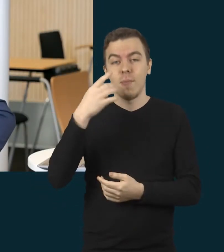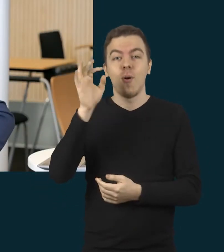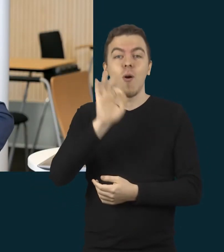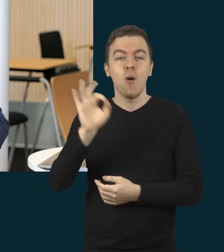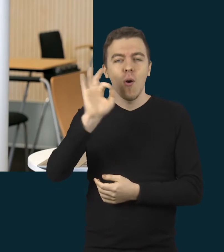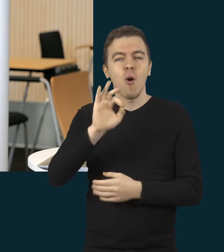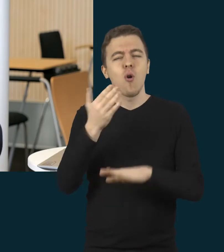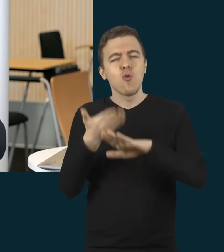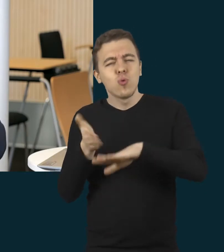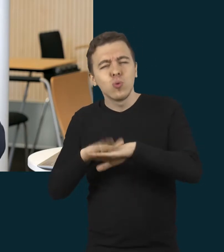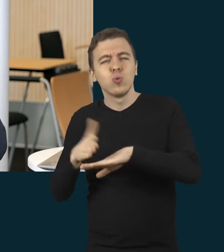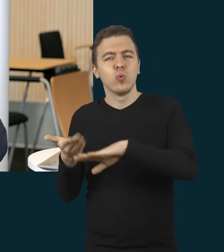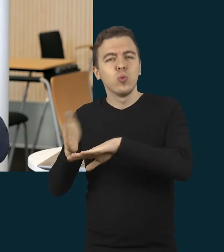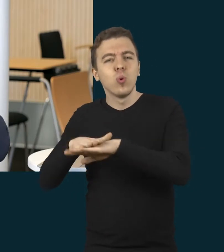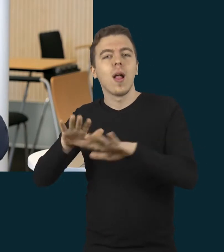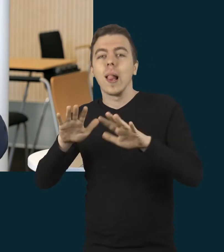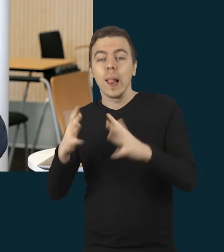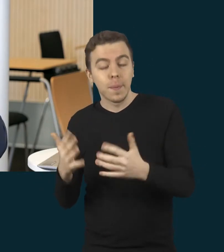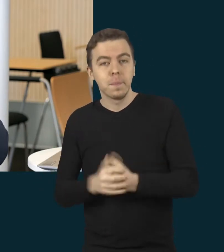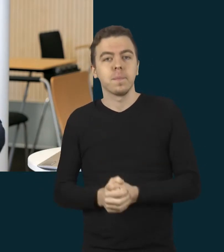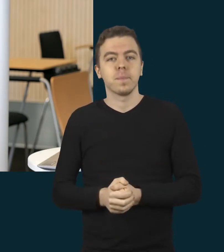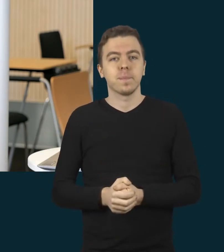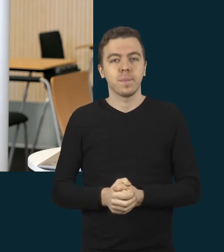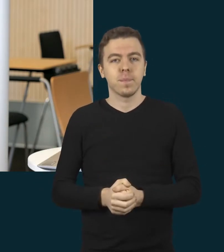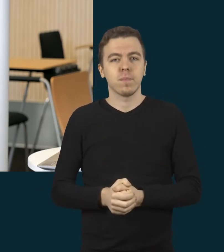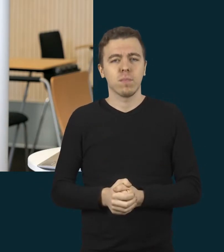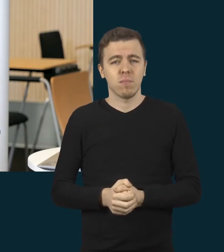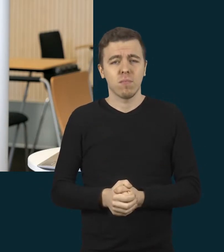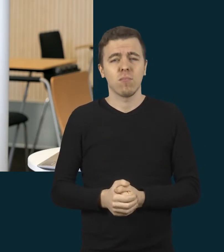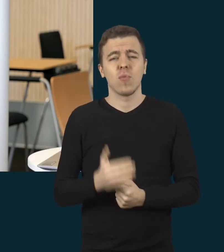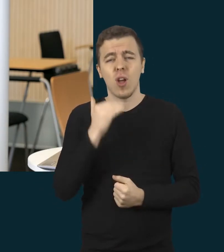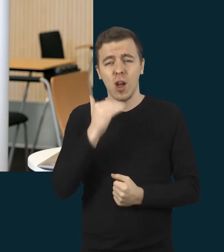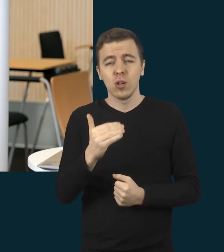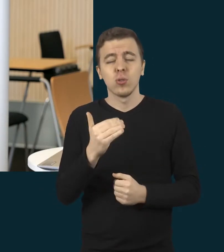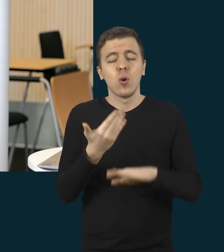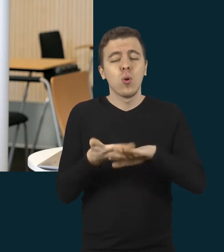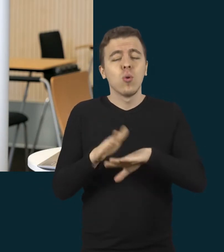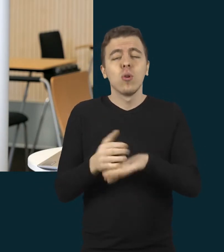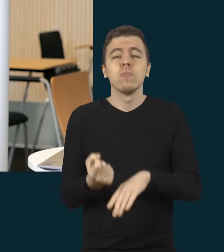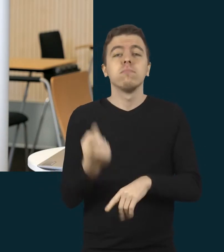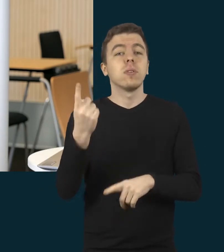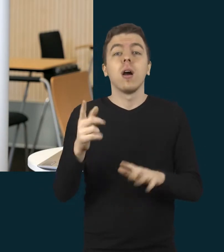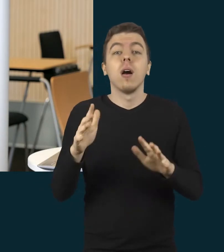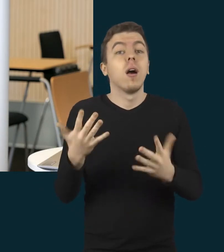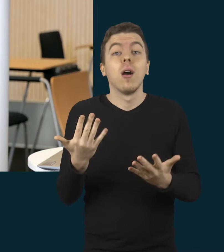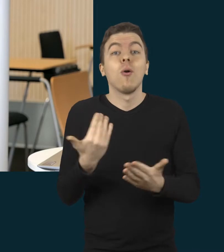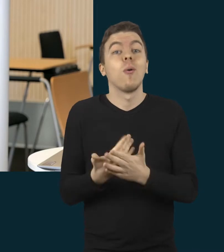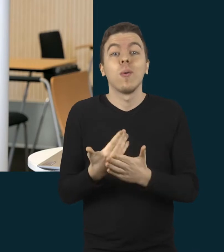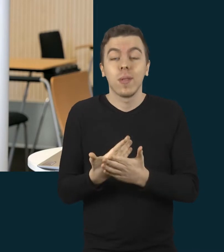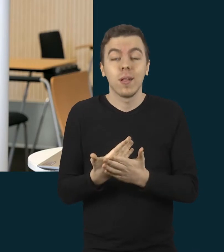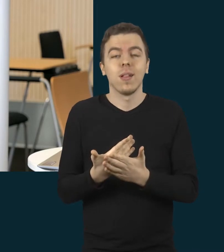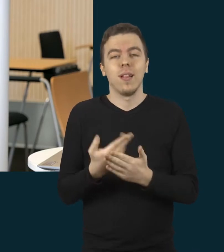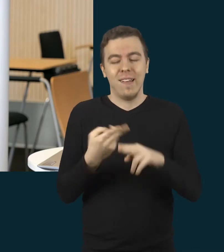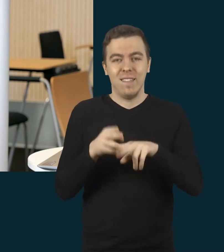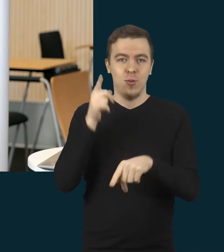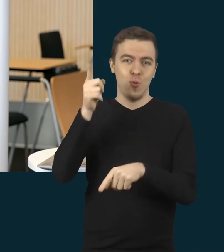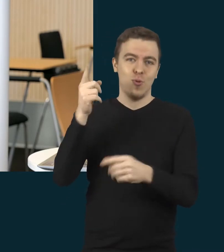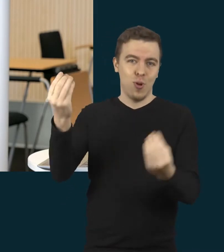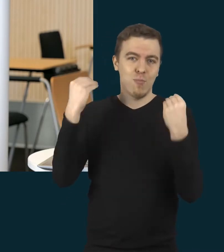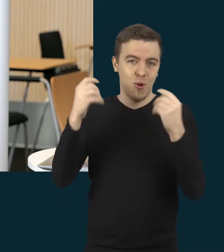iššūkius. Jų be abejos daug sukėlė ir iškėlė nuotalinis mokymas